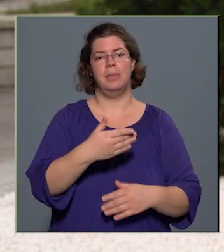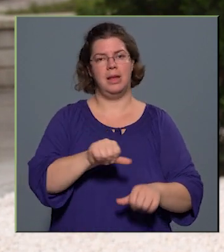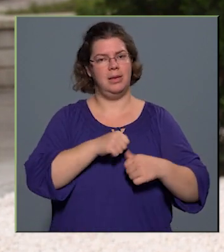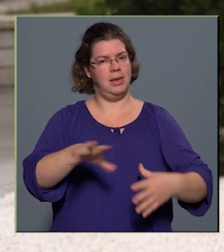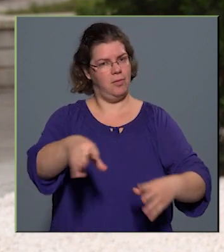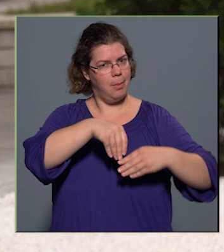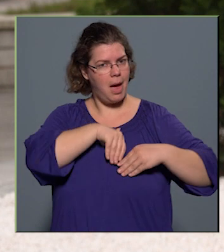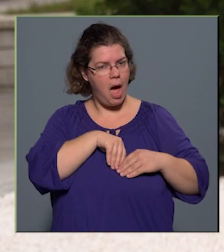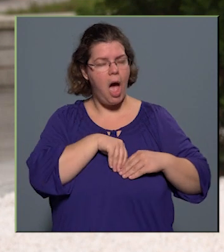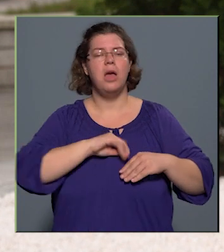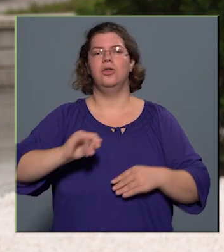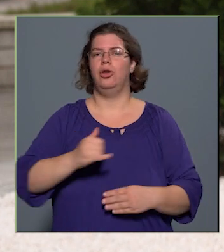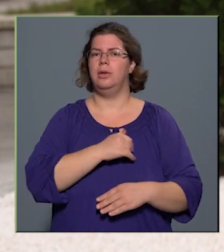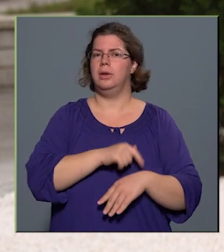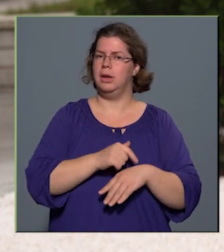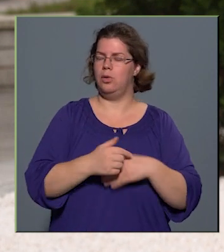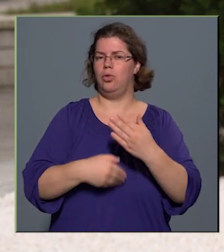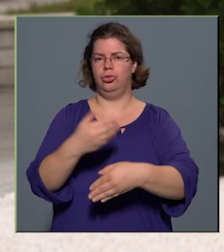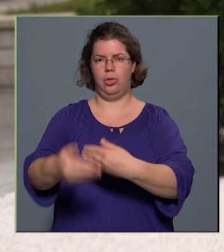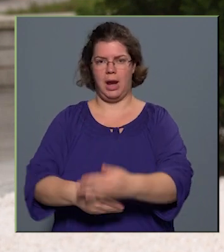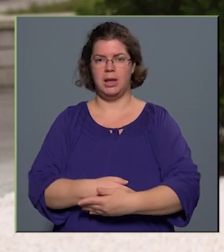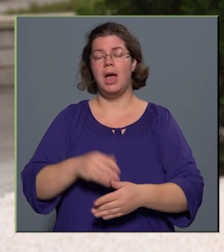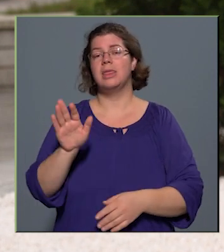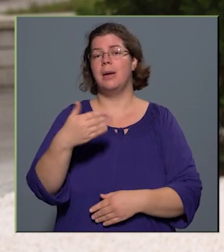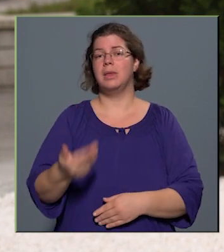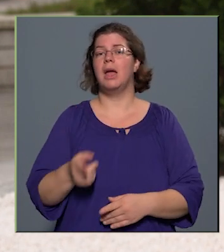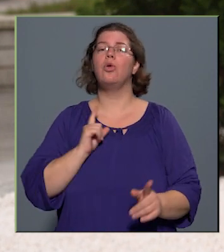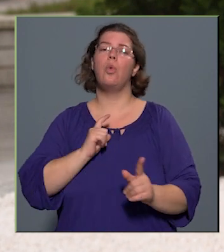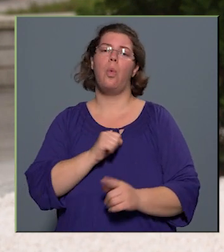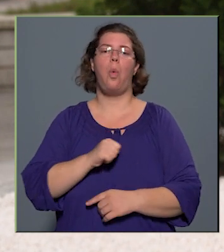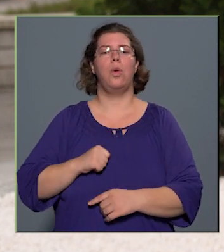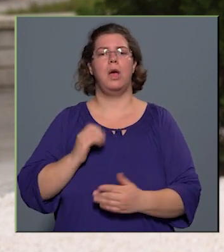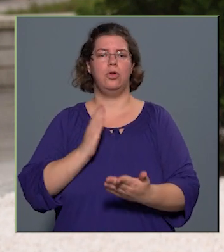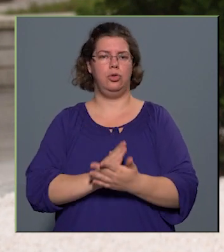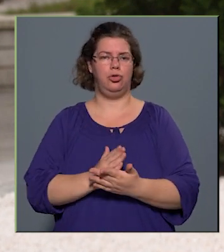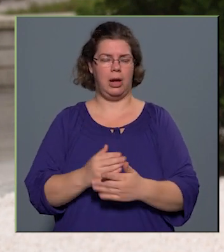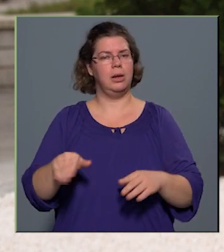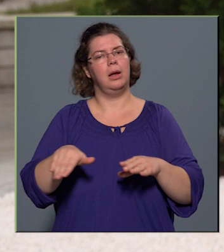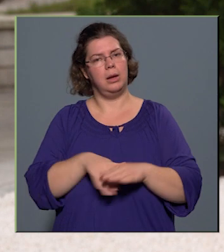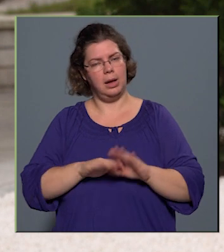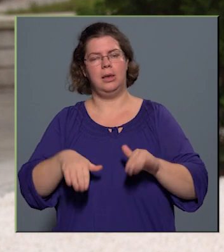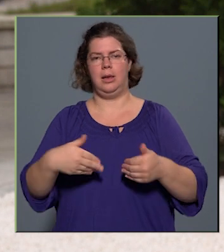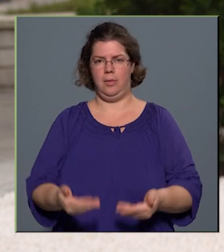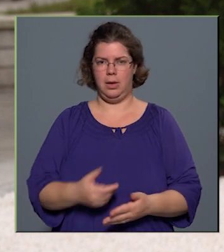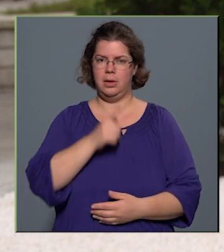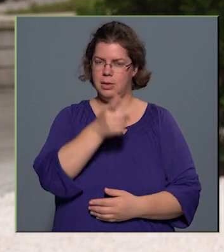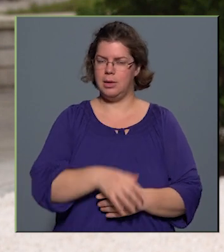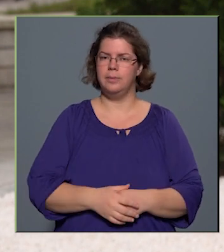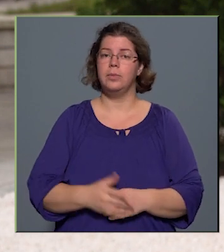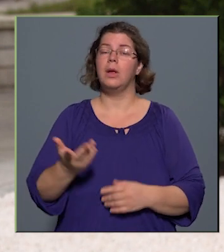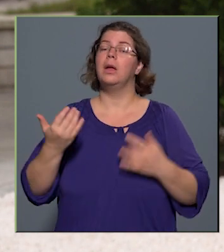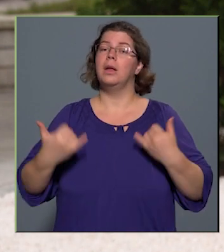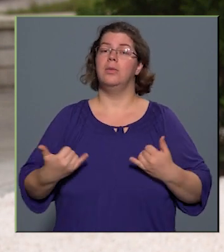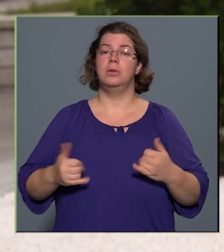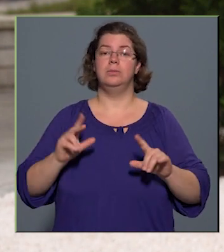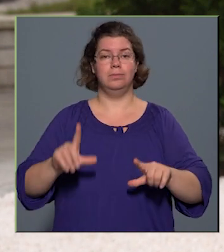és az idék során a nemzet ön azonosságának része lesz. Ha jelen valóvá újra élhetővé tesszük